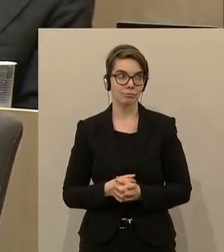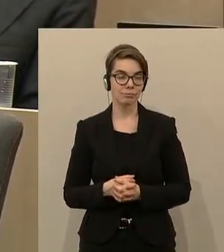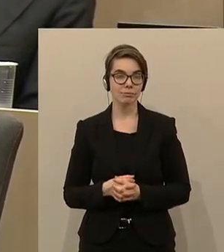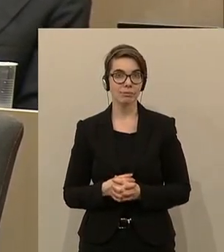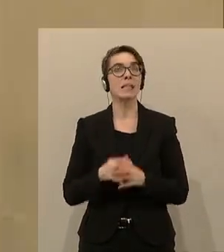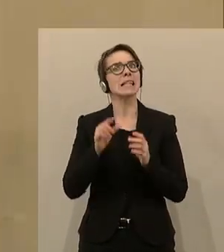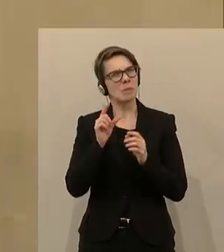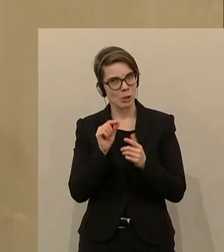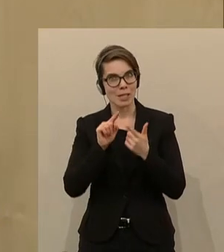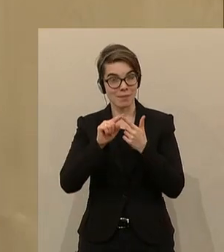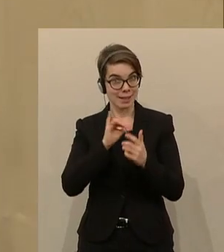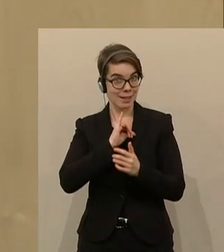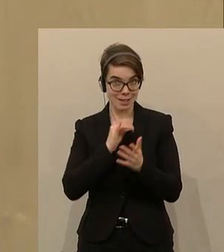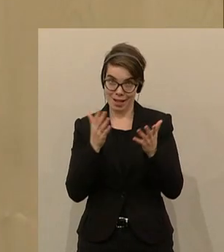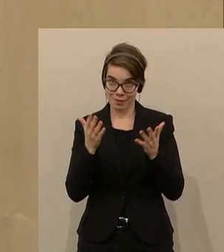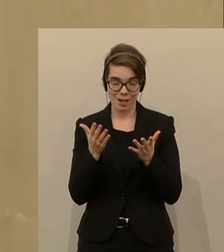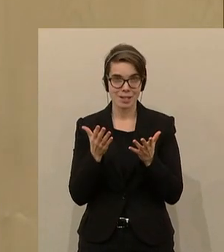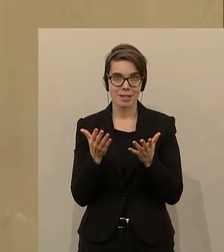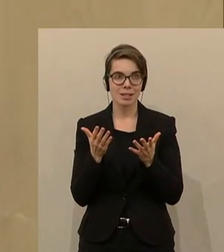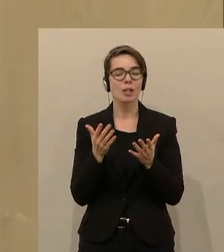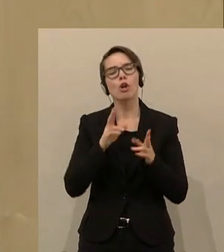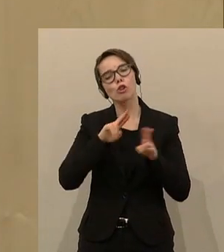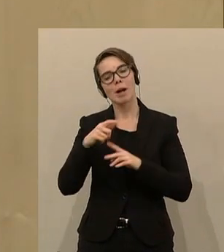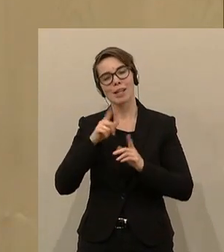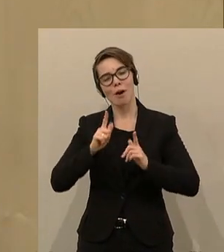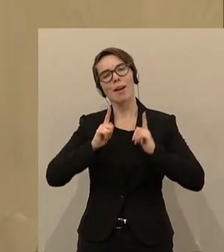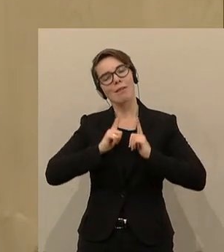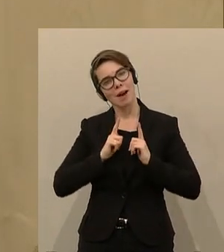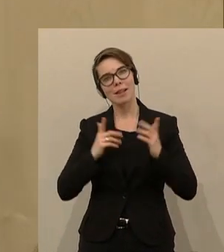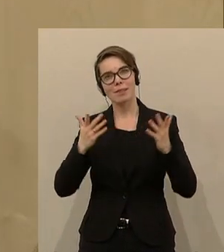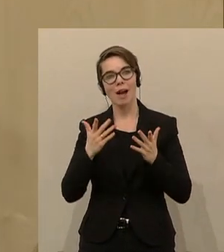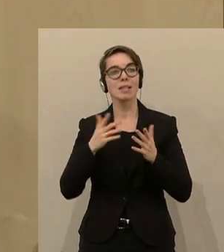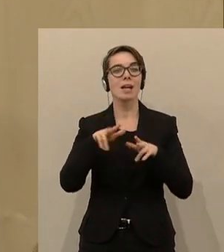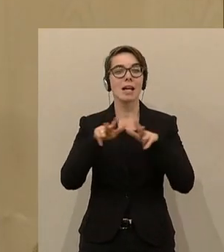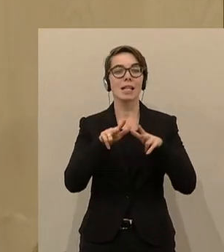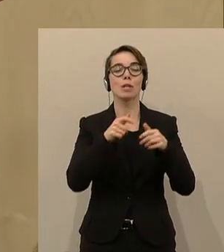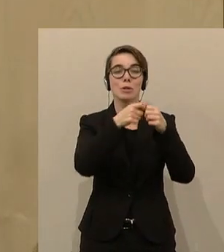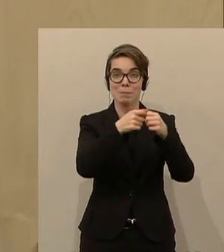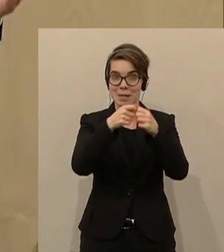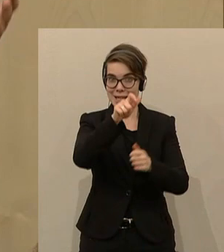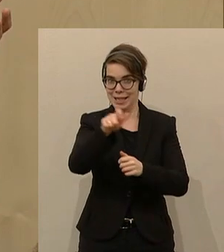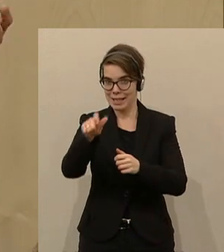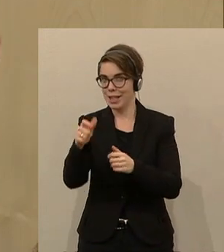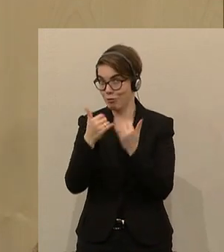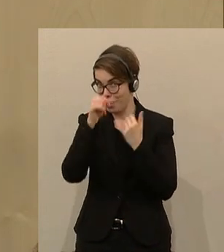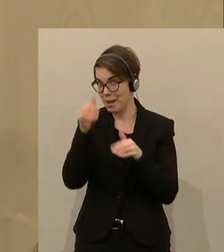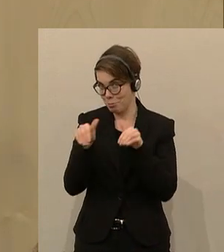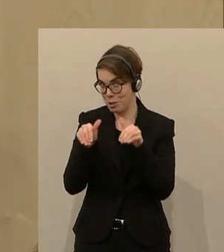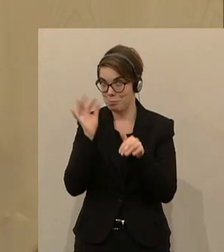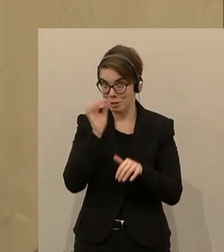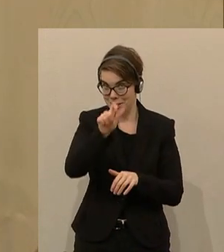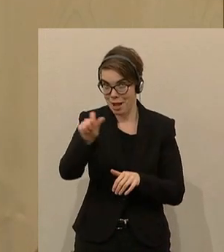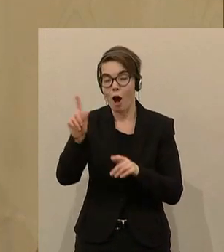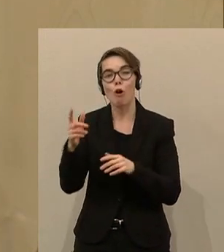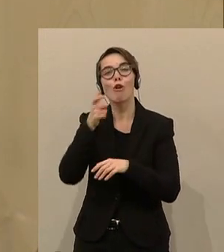Das zweite Interessante ist, normalerweise erwartet man sich ja auch, dass die einzelnen Regierungsmitglieder, genannt Ministerinnen und Minister, sich zu